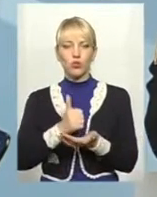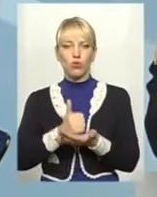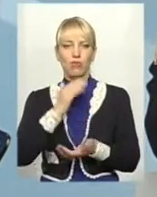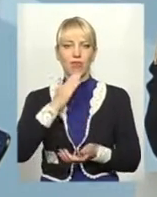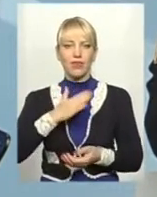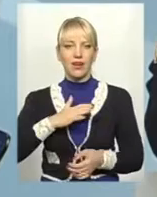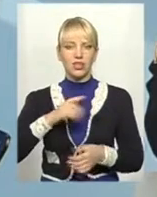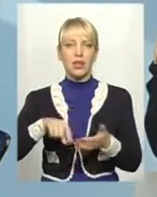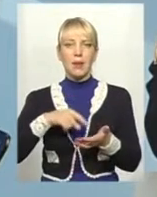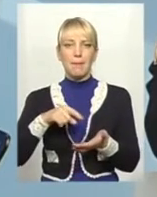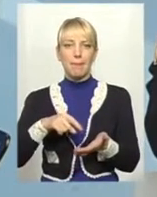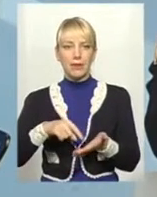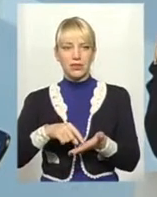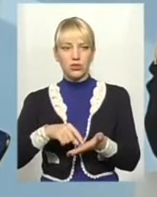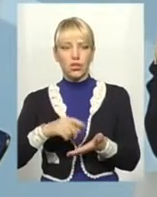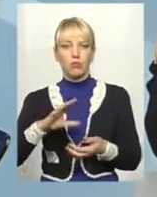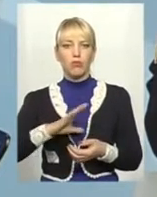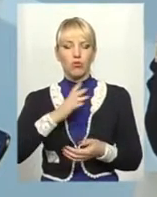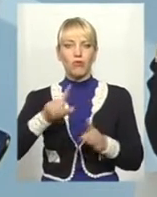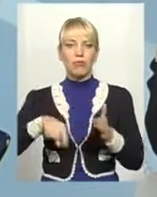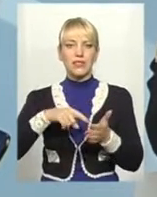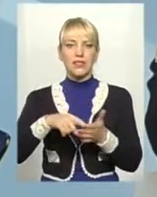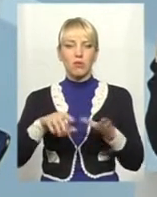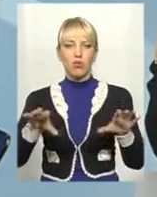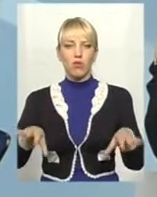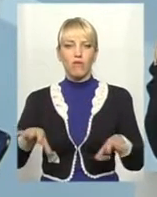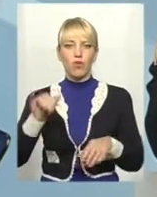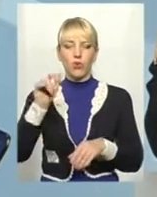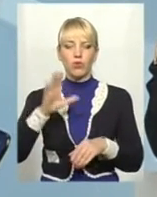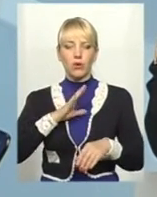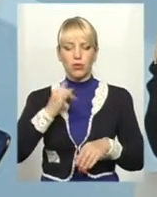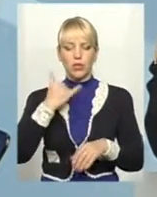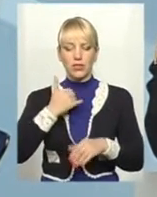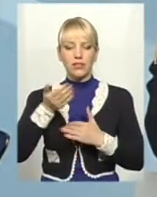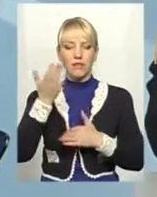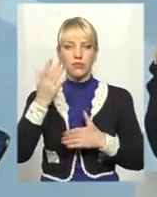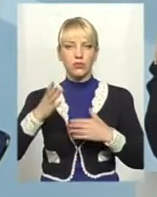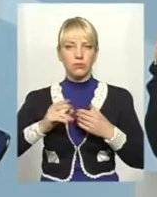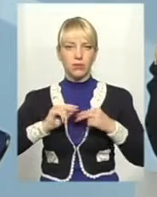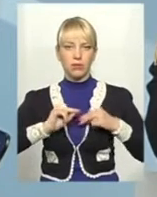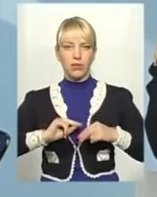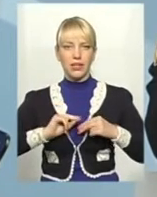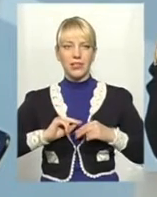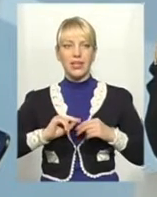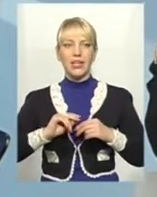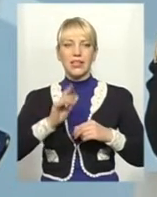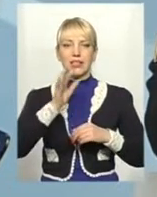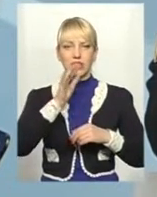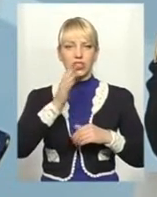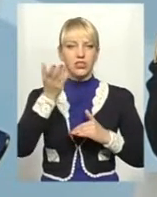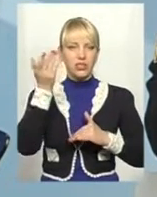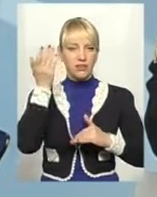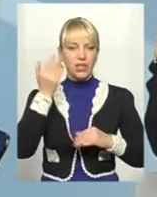міським головою. У нас давно підна співпраця з Сергією Івановичем, ще за часів, коли він був головою міста.